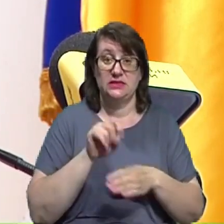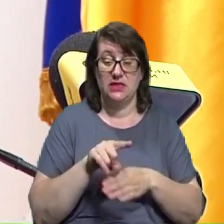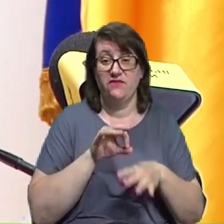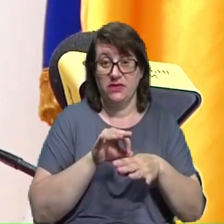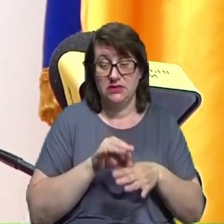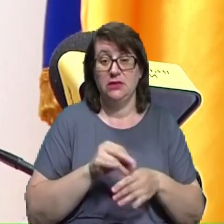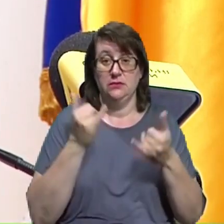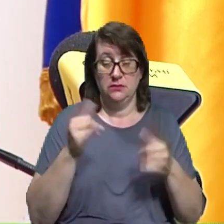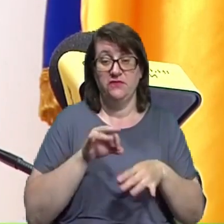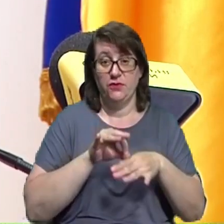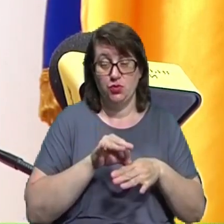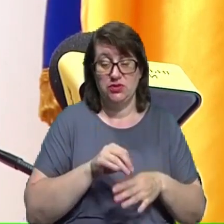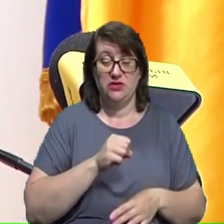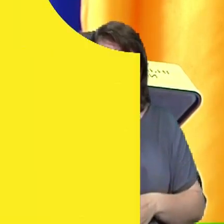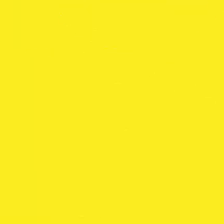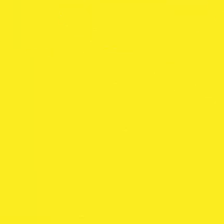воєнні дії.